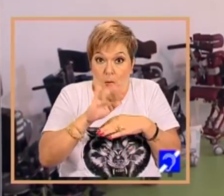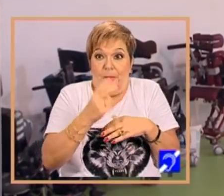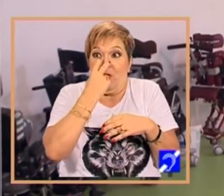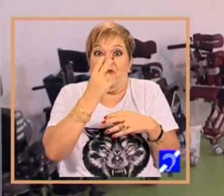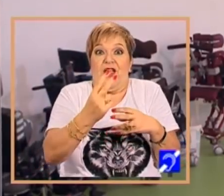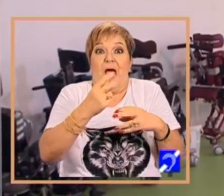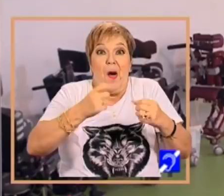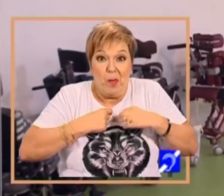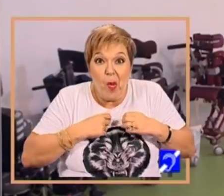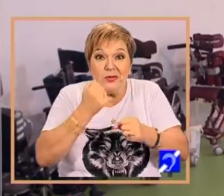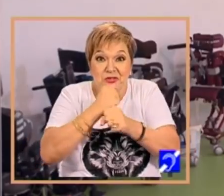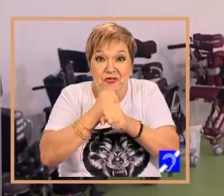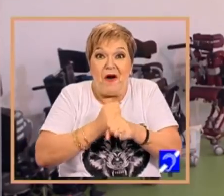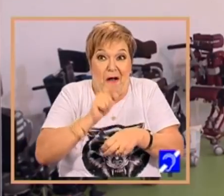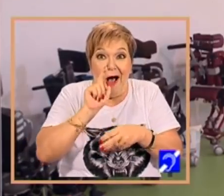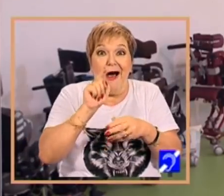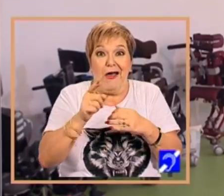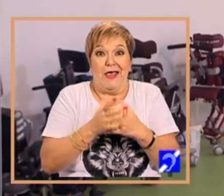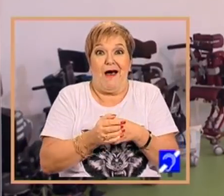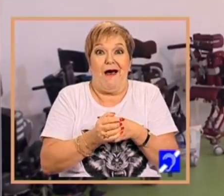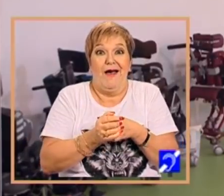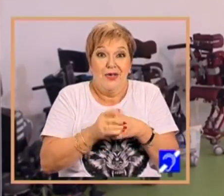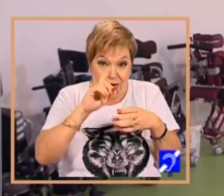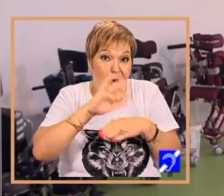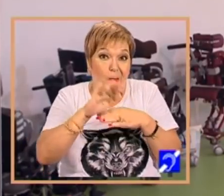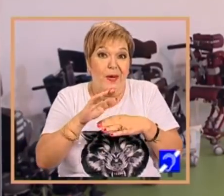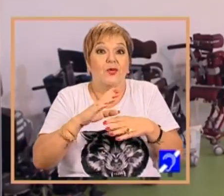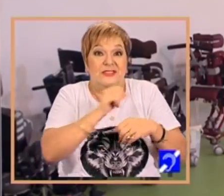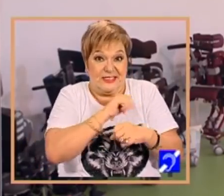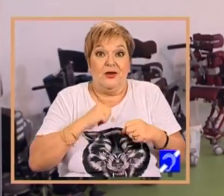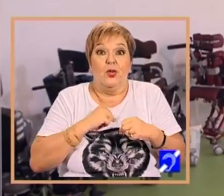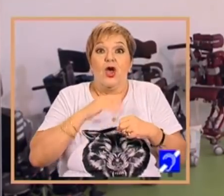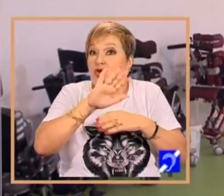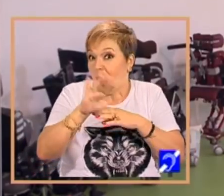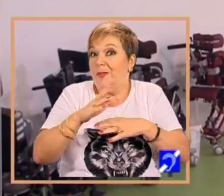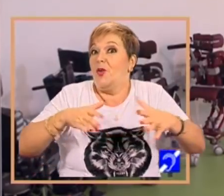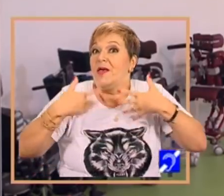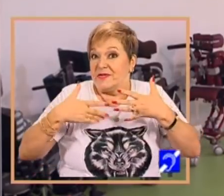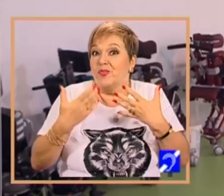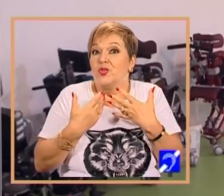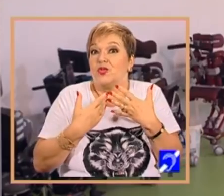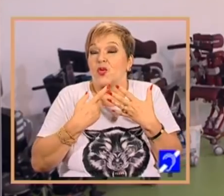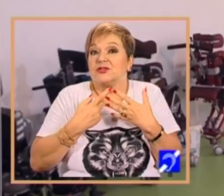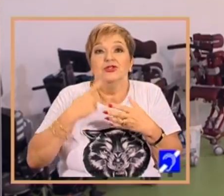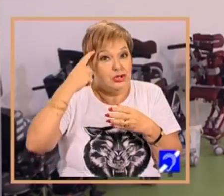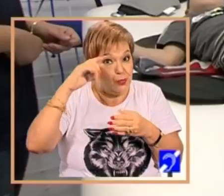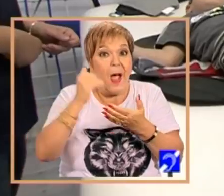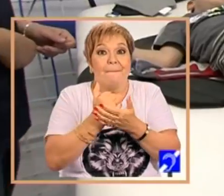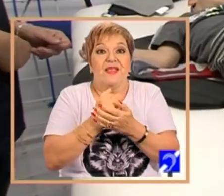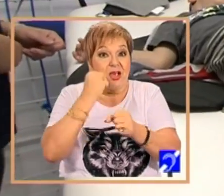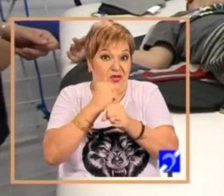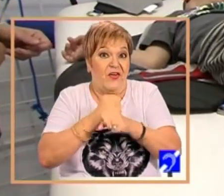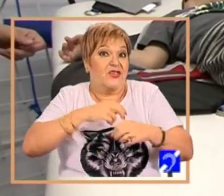realiza activități singuri, independent și cât mai ușor.